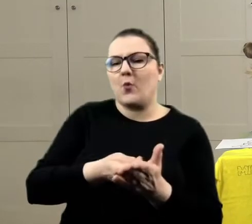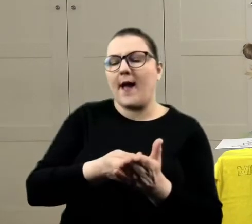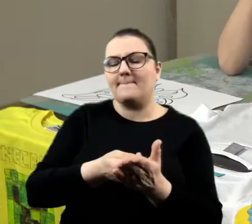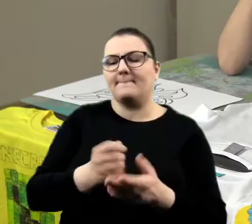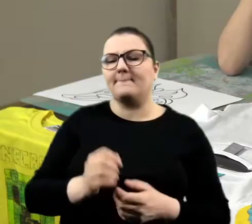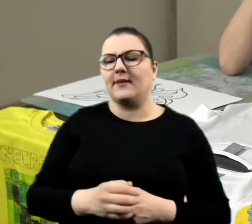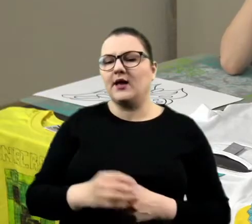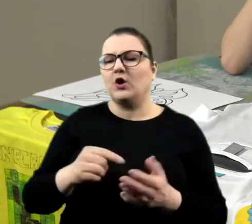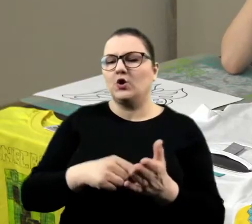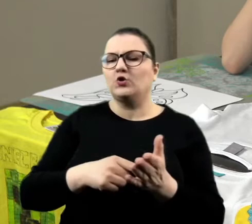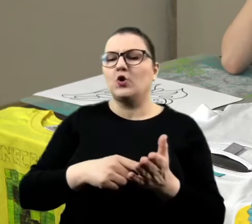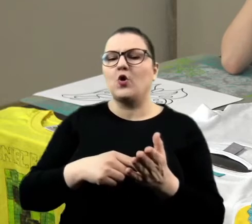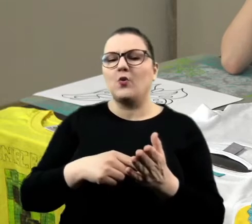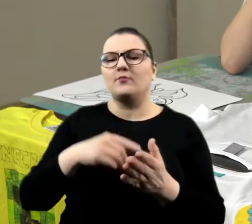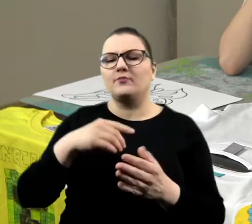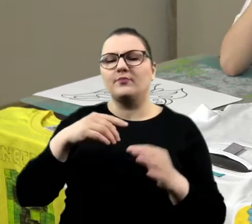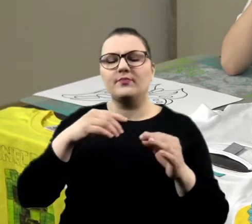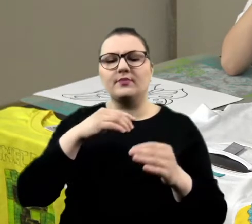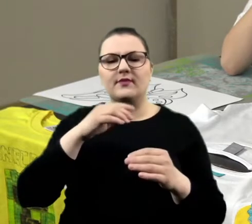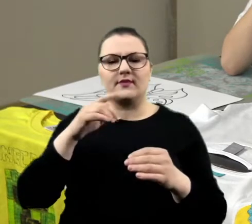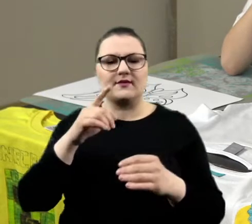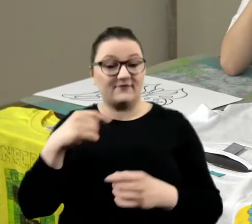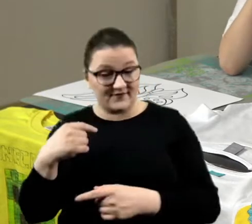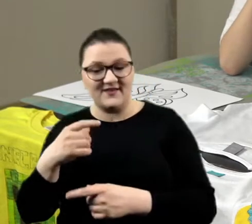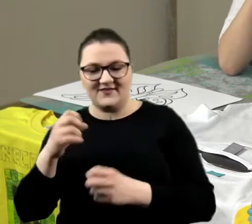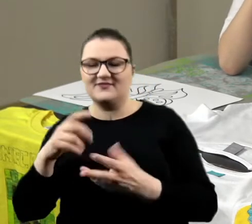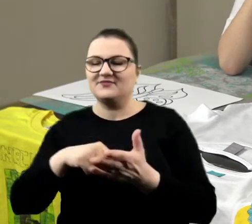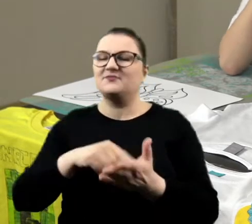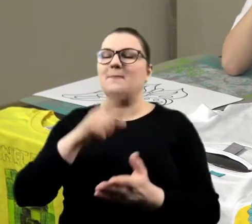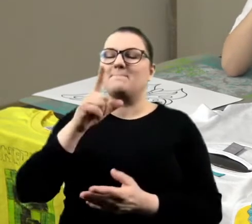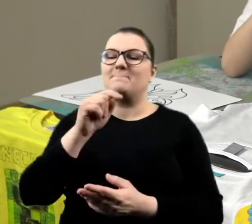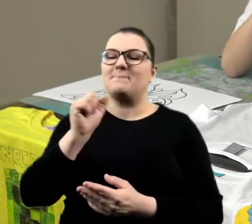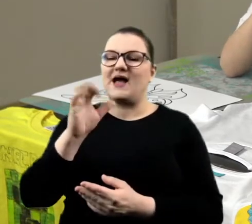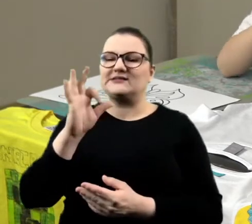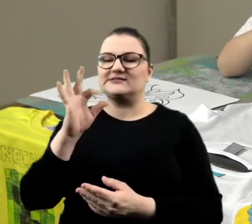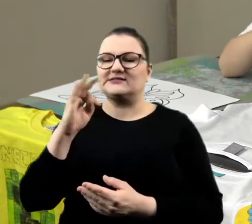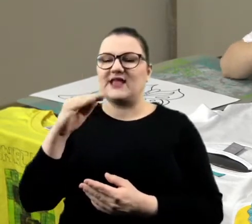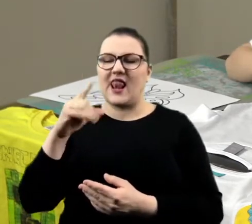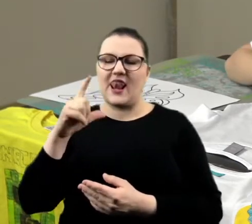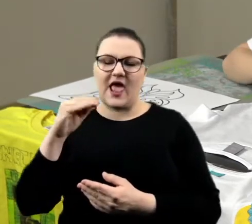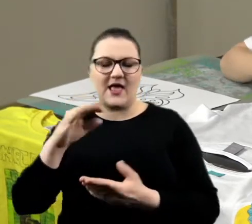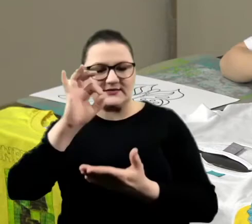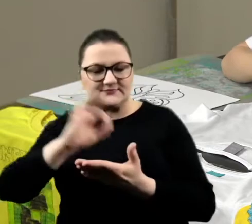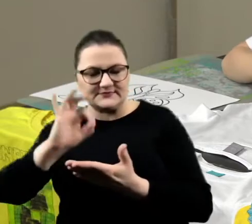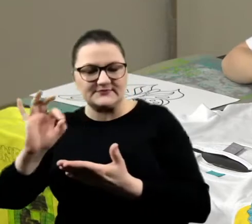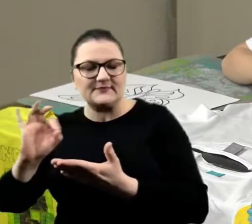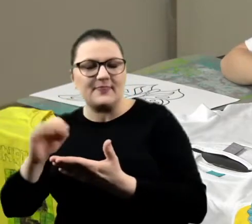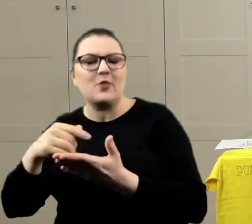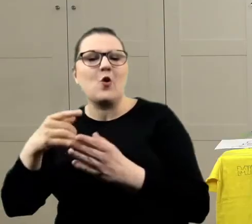to są pastele, tak? To są pastele właśnie do malowania na tkaninach.